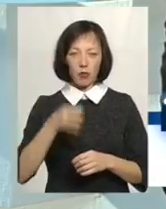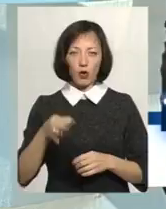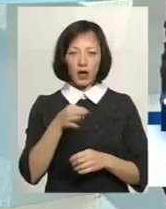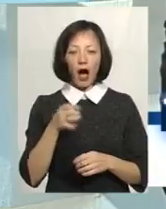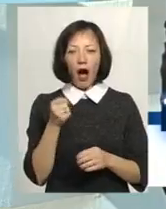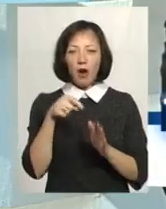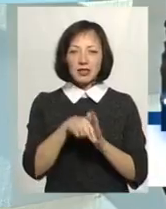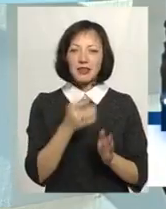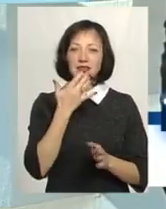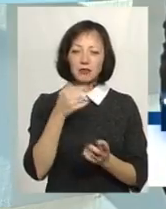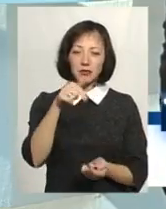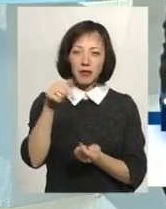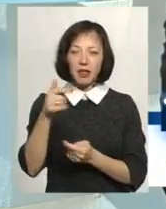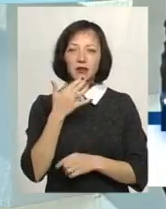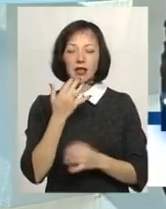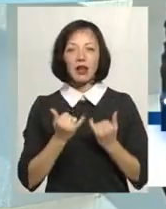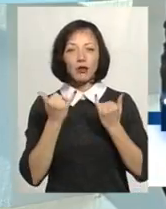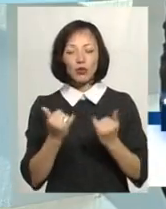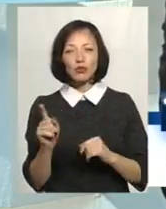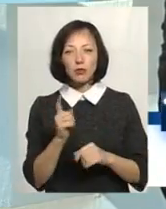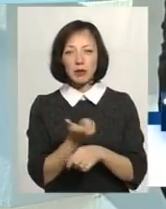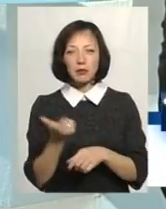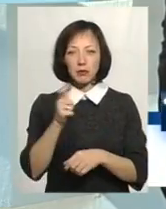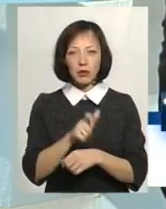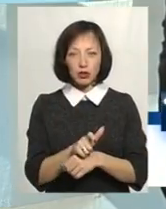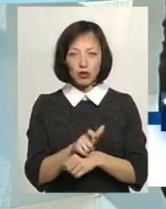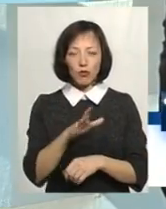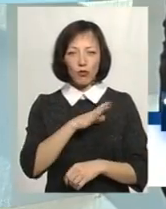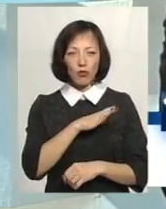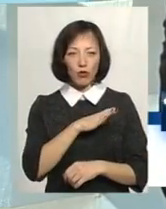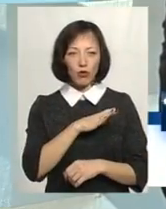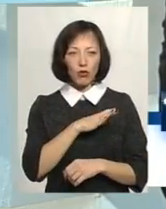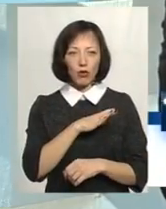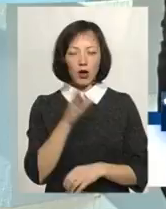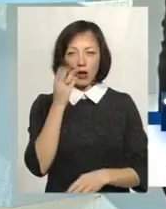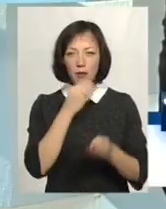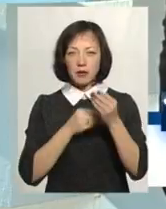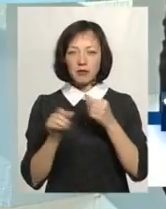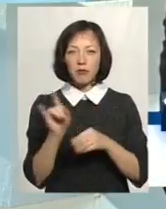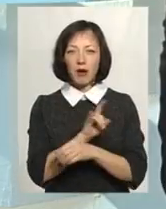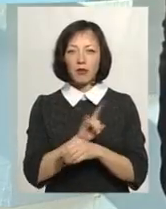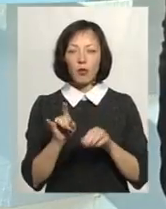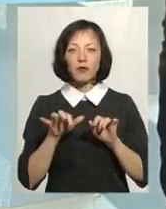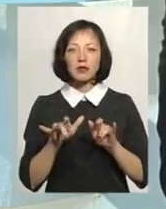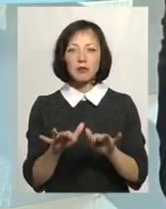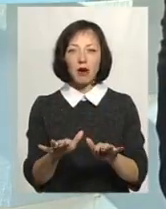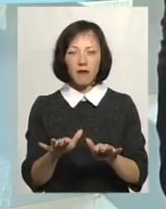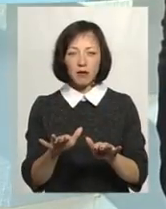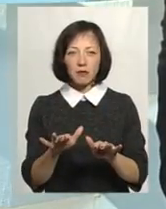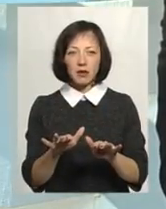етнічною національностю робив для того, щоб більше було під сфабрикованими справами